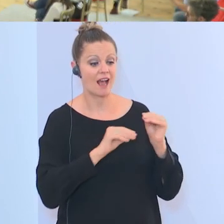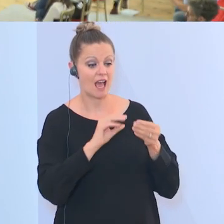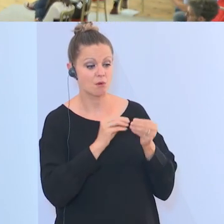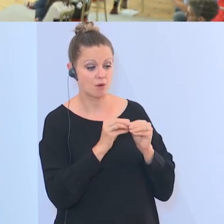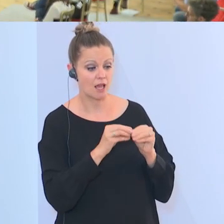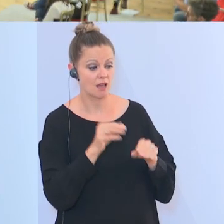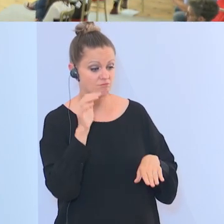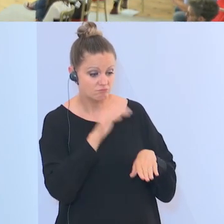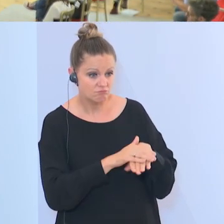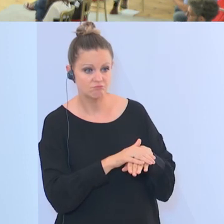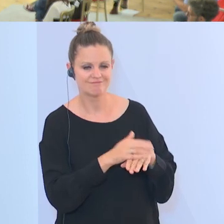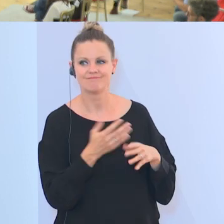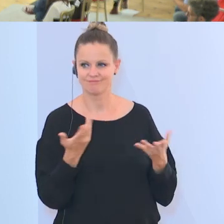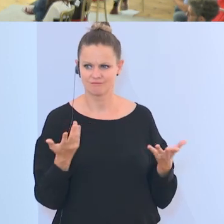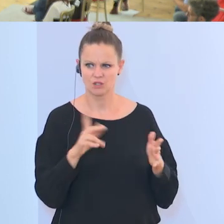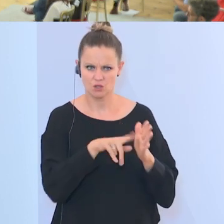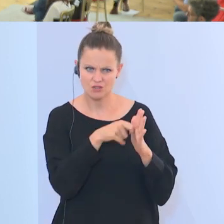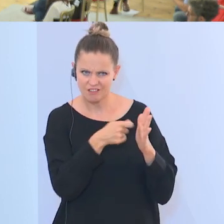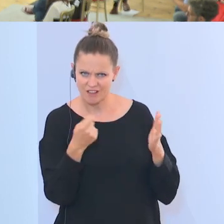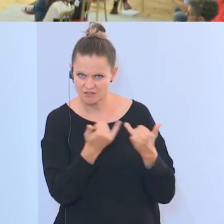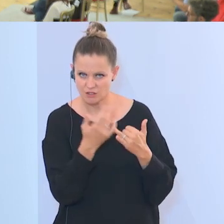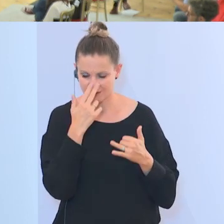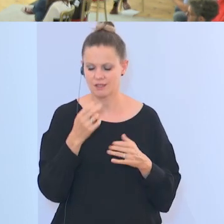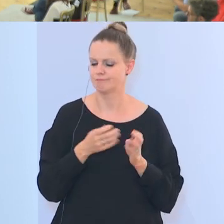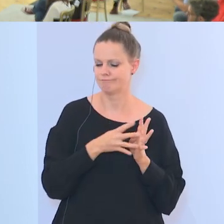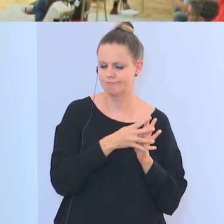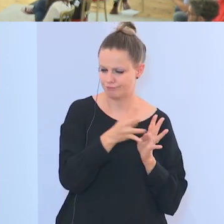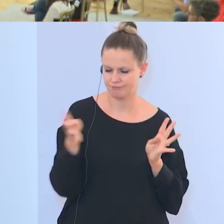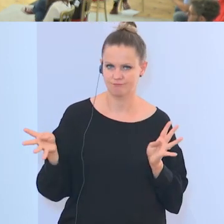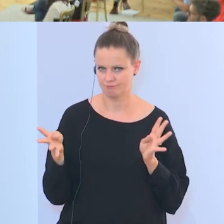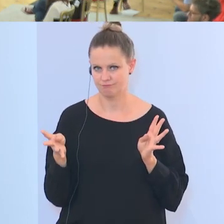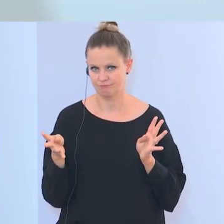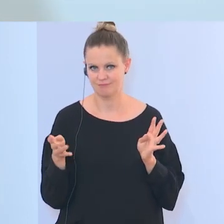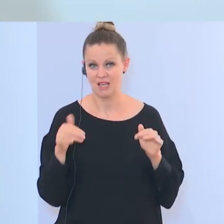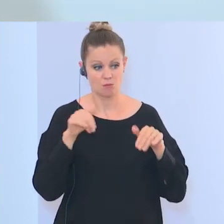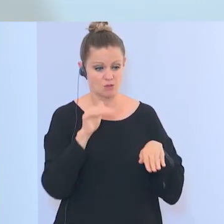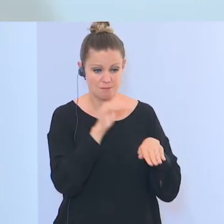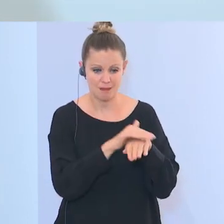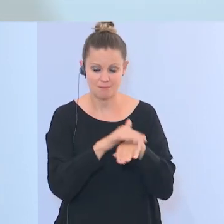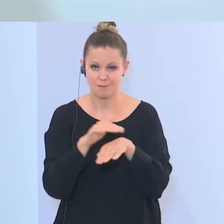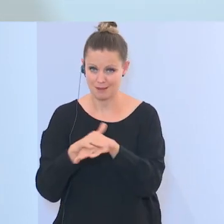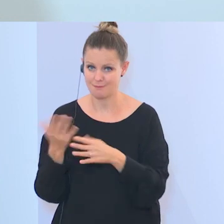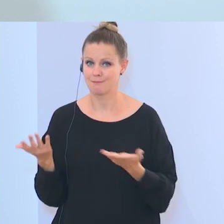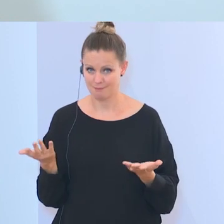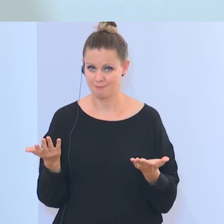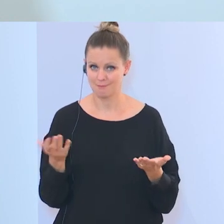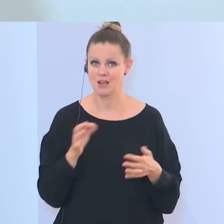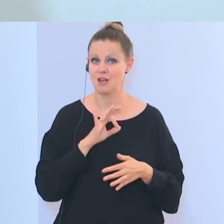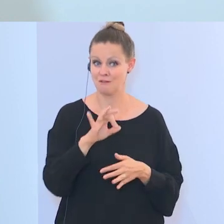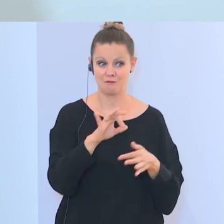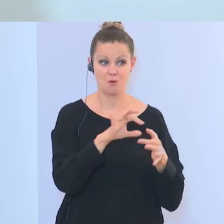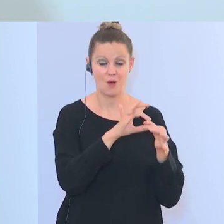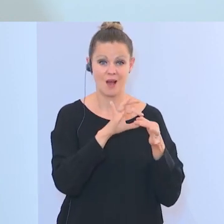gefunden haben, welche Konsequenzen gibt es da? Eine Bandbreite. Zum einen einmal aufdecken, auch sichtbar zu machen, zum einen für die